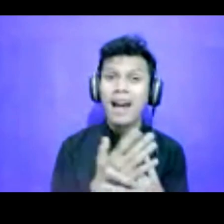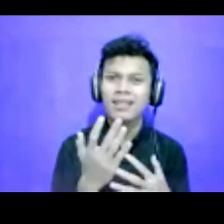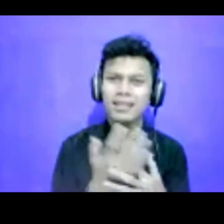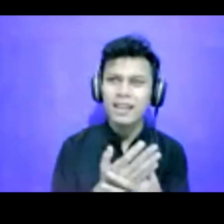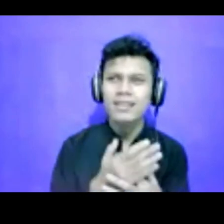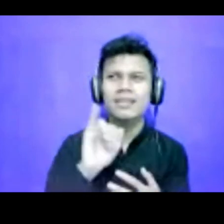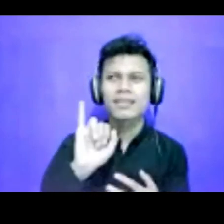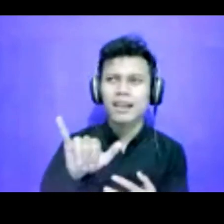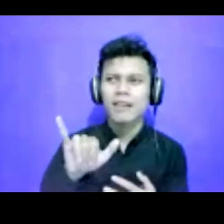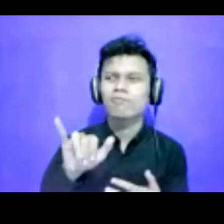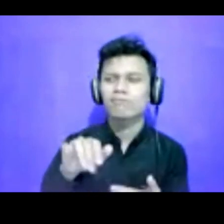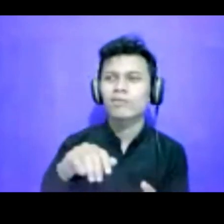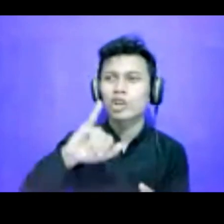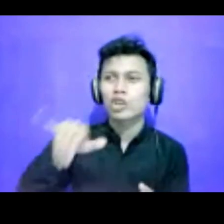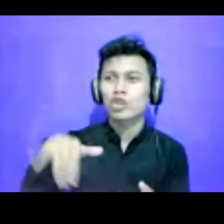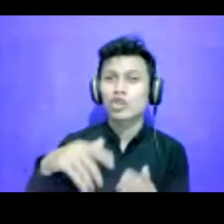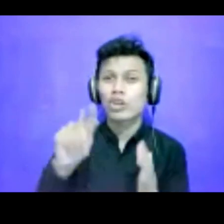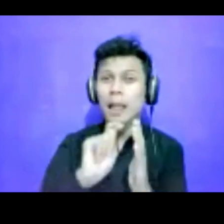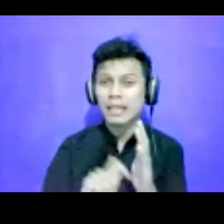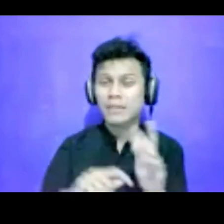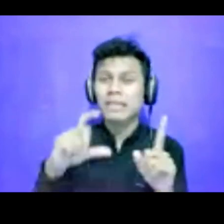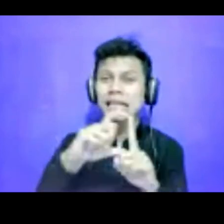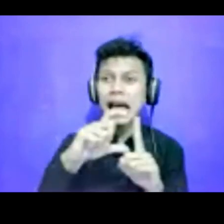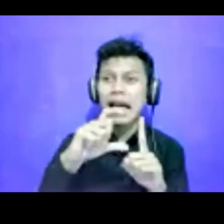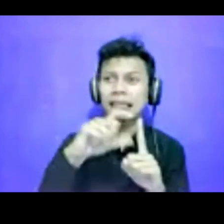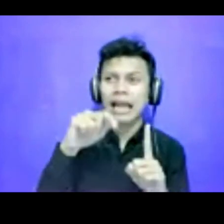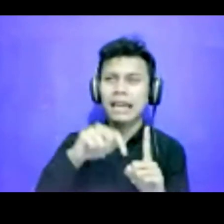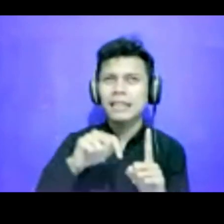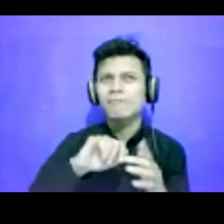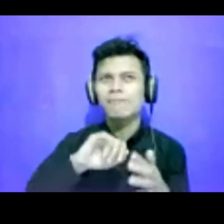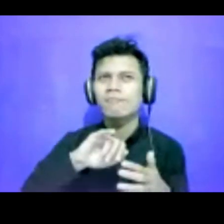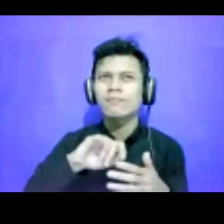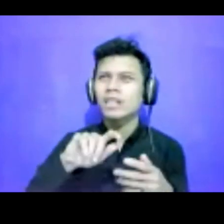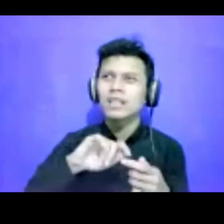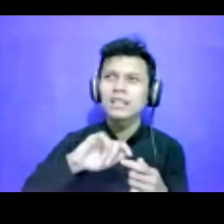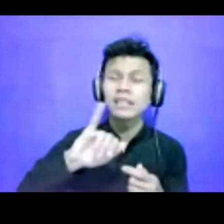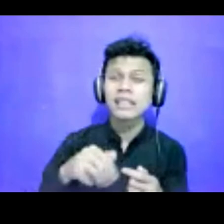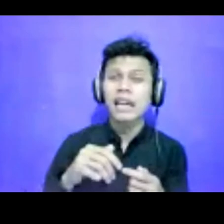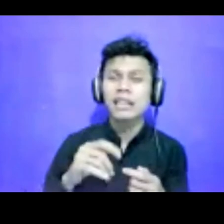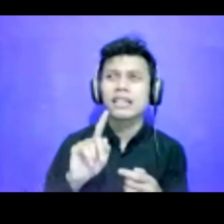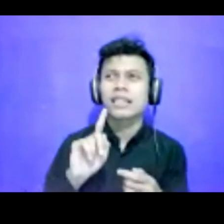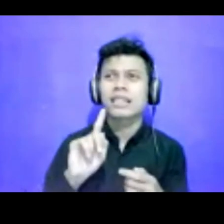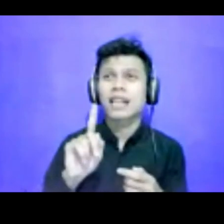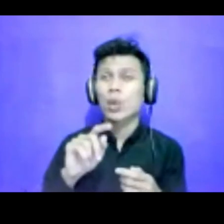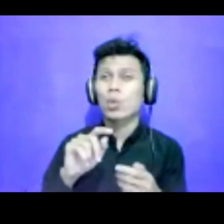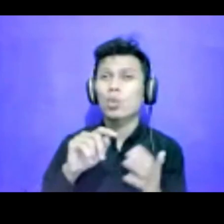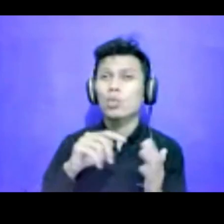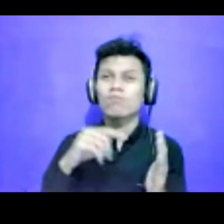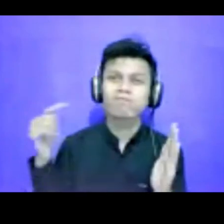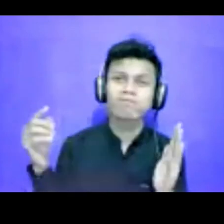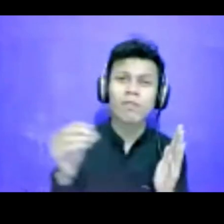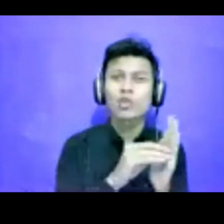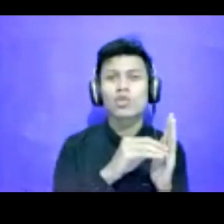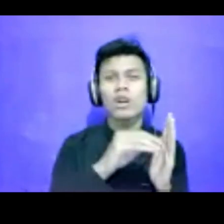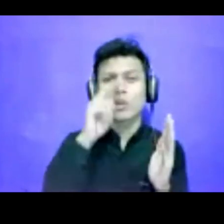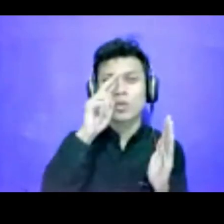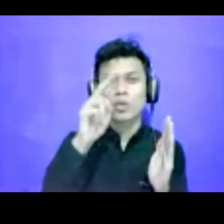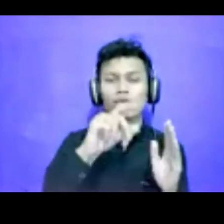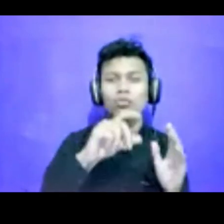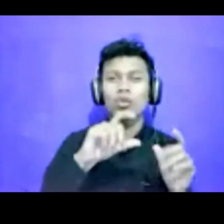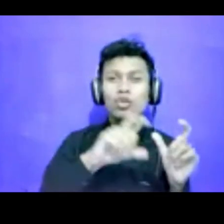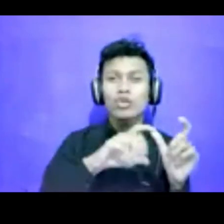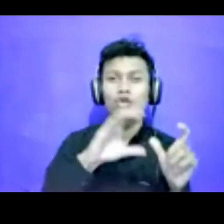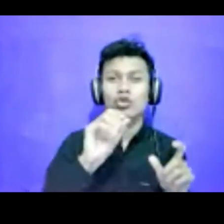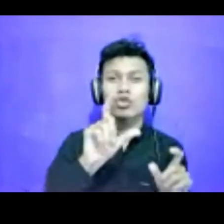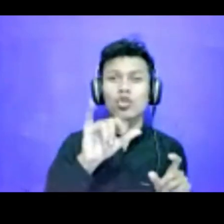justru jurnalisme data ini juga, jadi satu, jadi satu apa ya, satu poin untuk Solidir, bagaimana kemudian